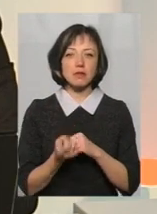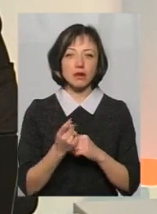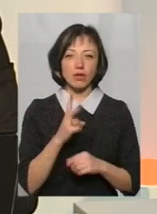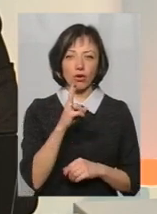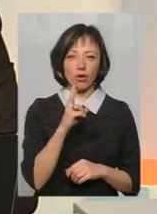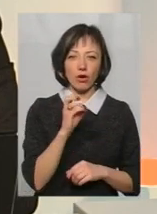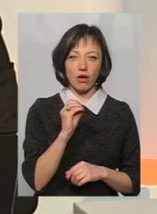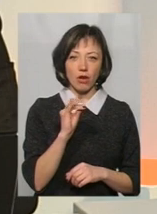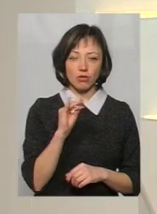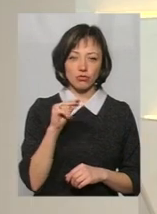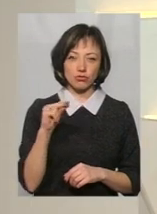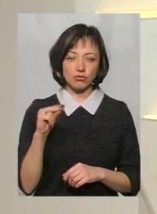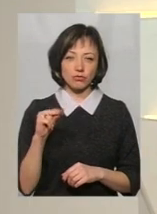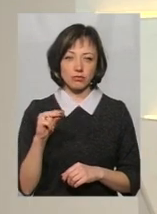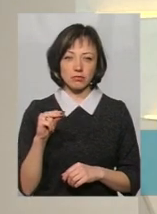Керчі.